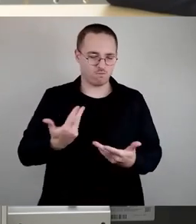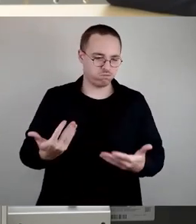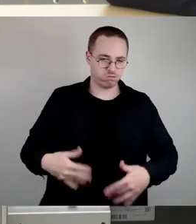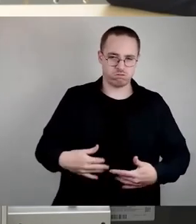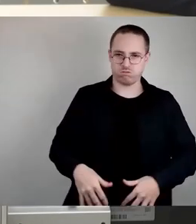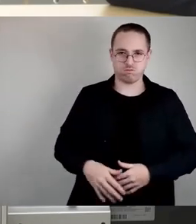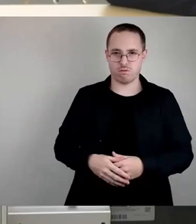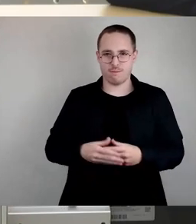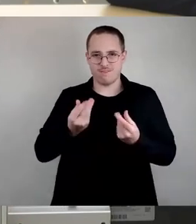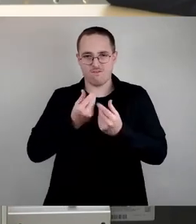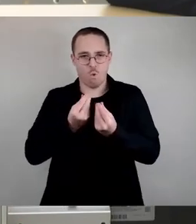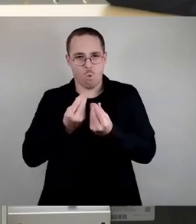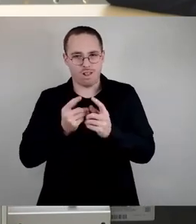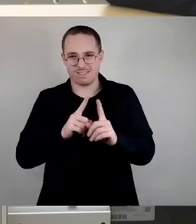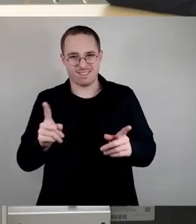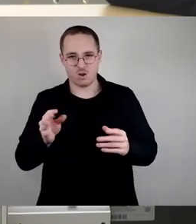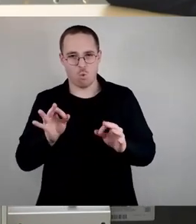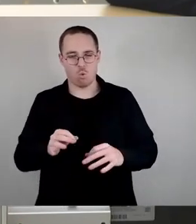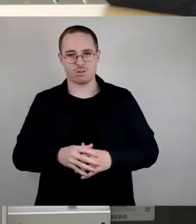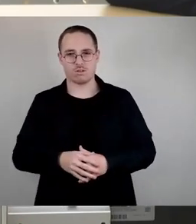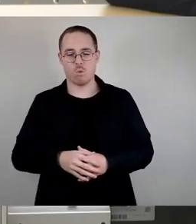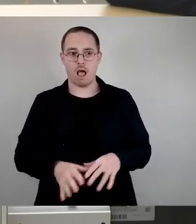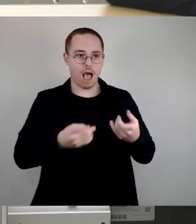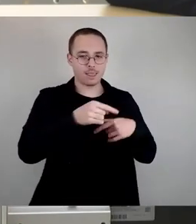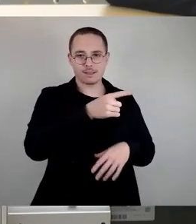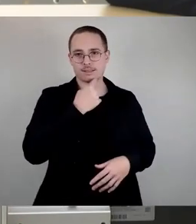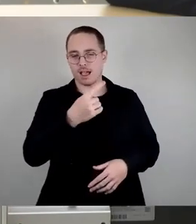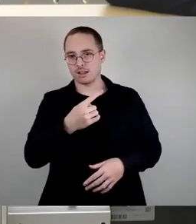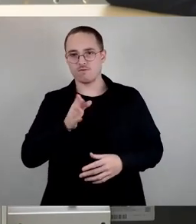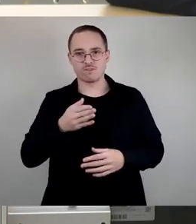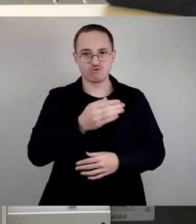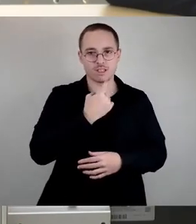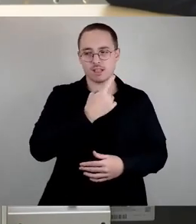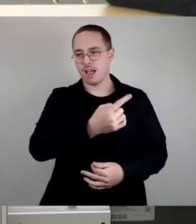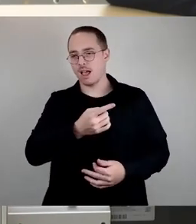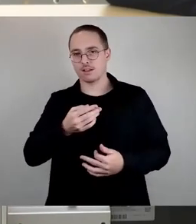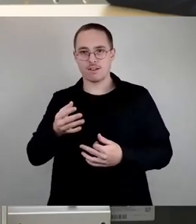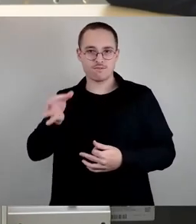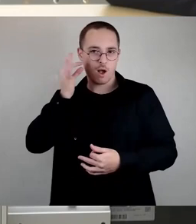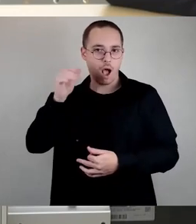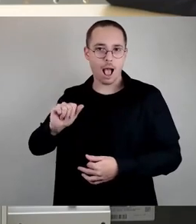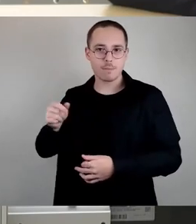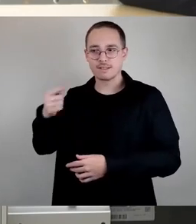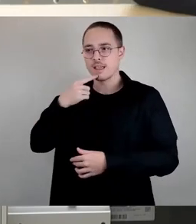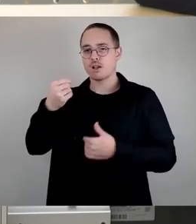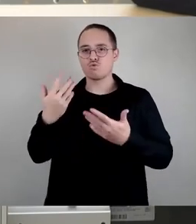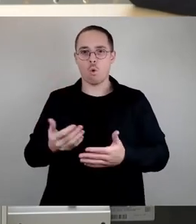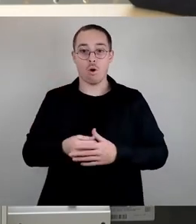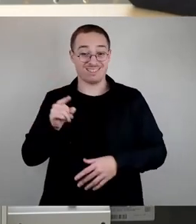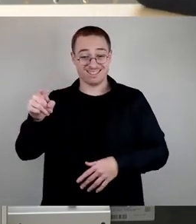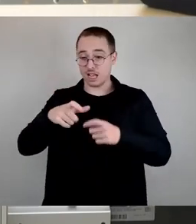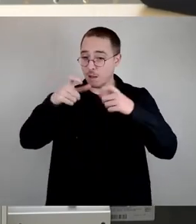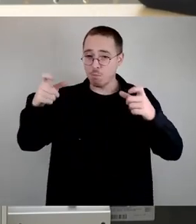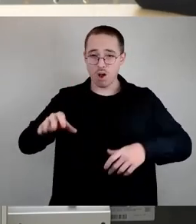gesagt, die Frau Abel hat es gesagt, andere, Franz Josef Fischer hat es gesagt, dieses Gebäude ist für Schulzwecke schlicht nicht